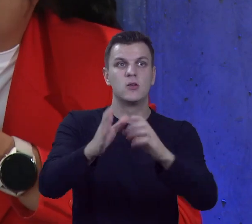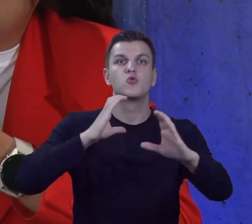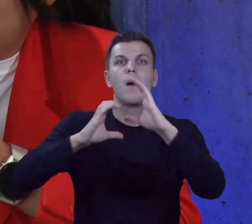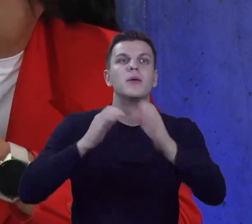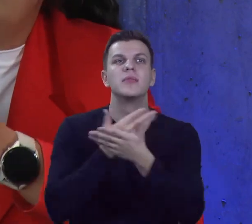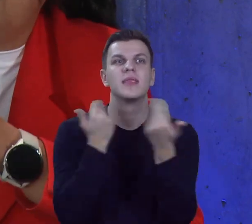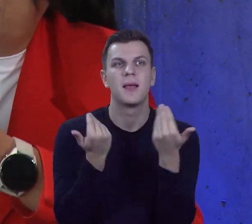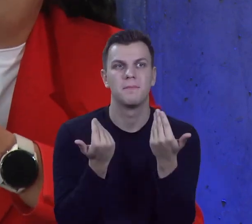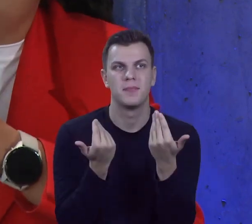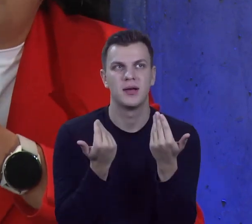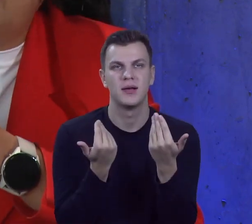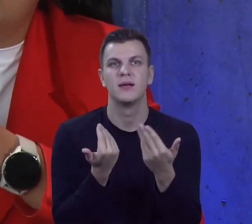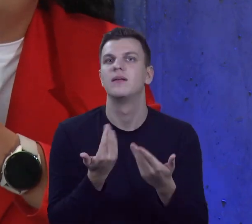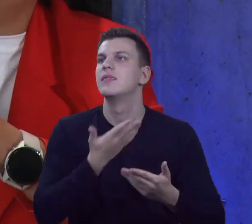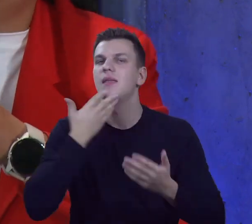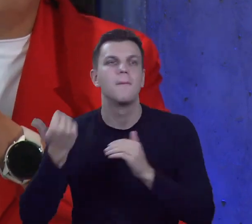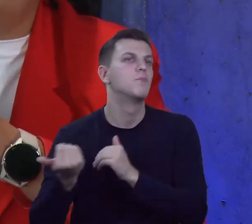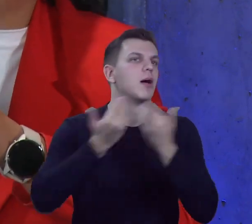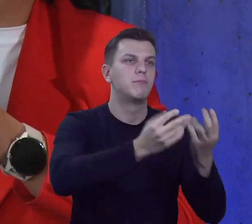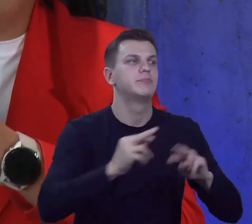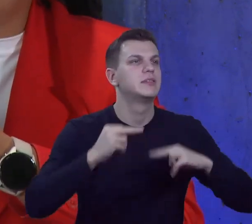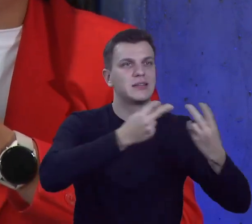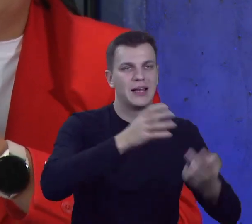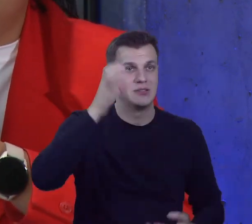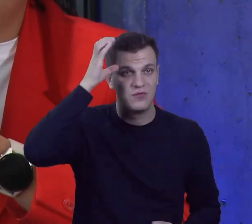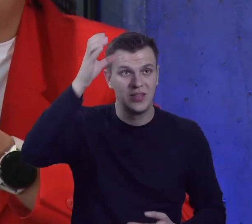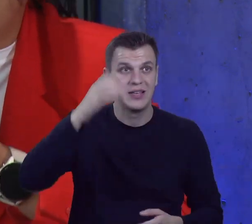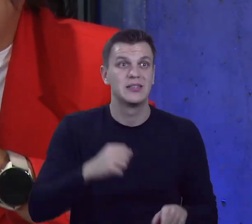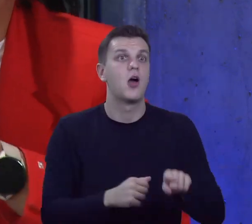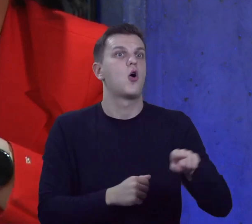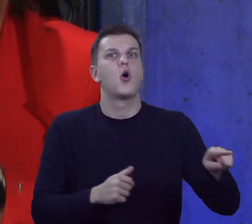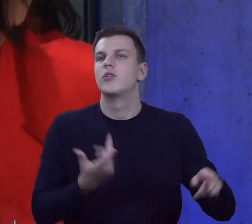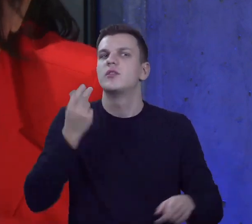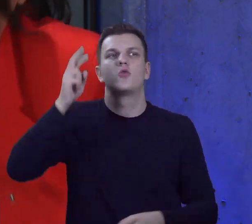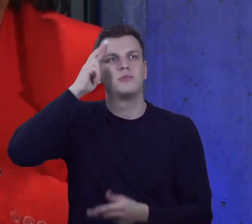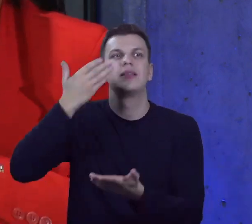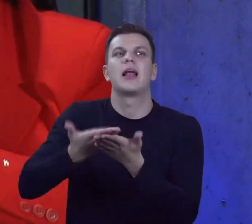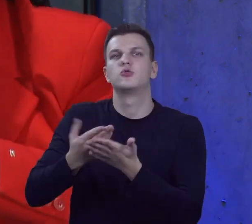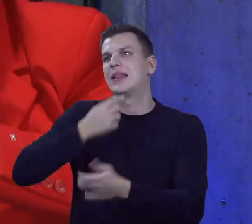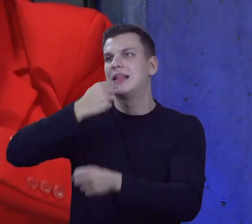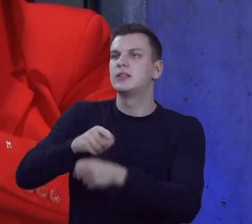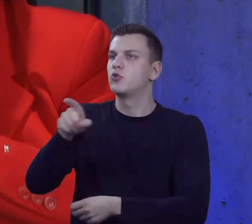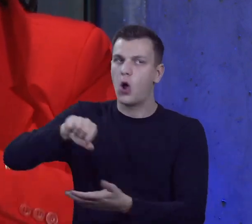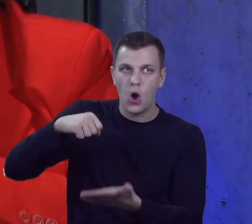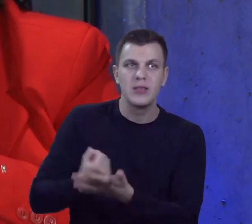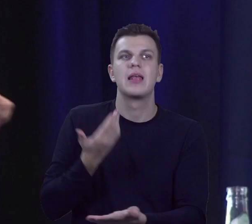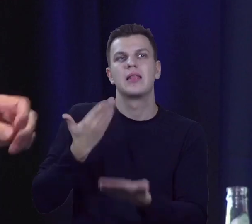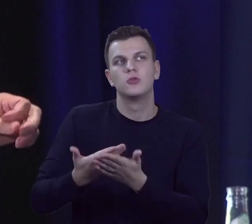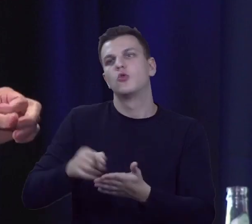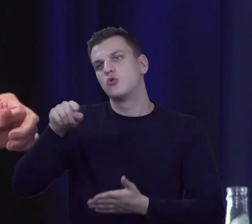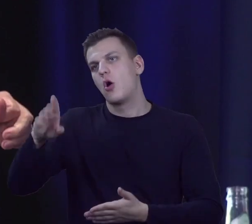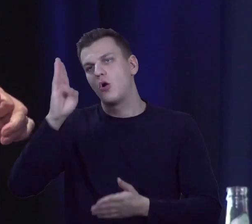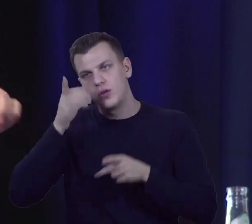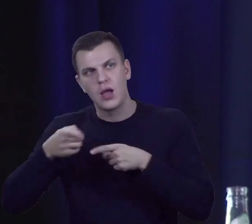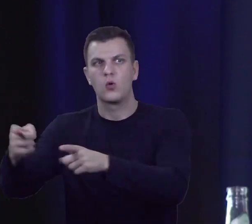takiej wystarczającej porcji wiedzy, żeby zrozumieć, dlaczego taka decyzja jest konieczna i dlaczego musimy pójść w takim, a nie innym kierunku.